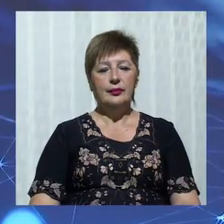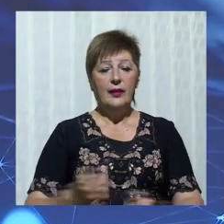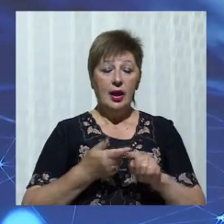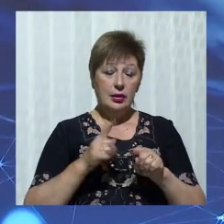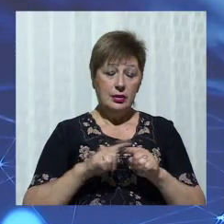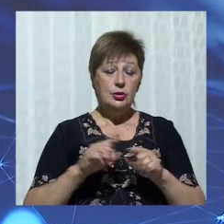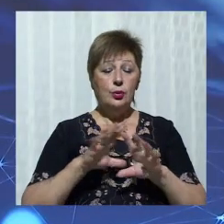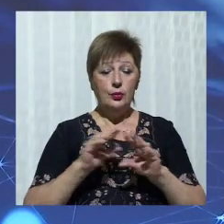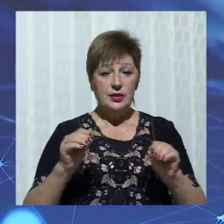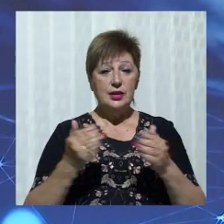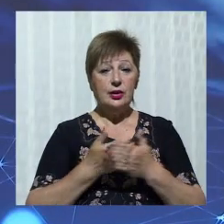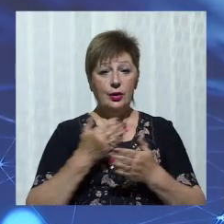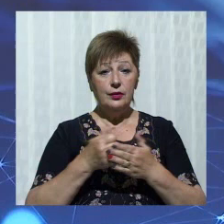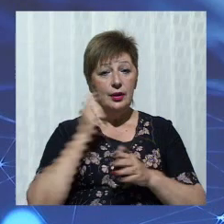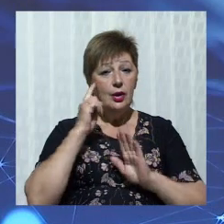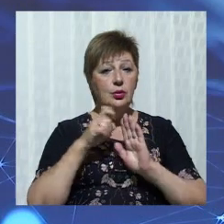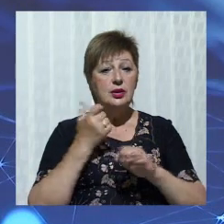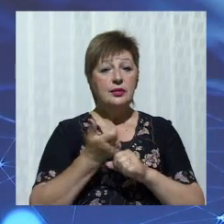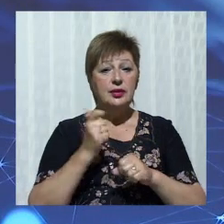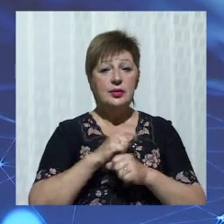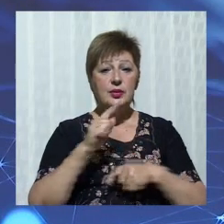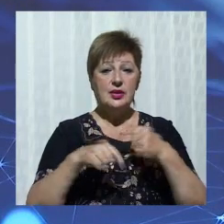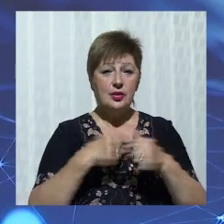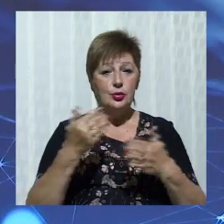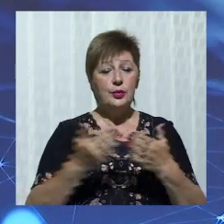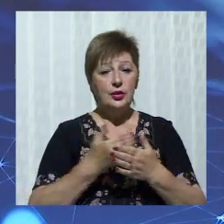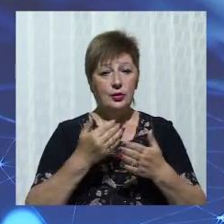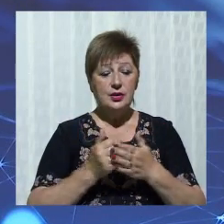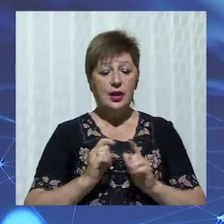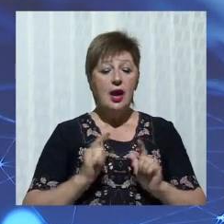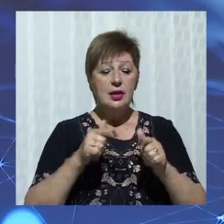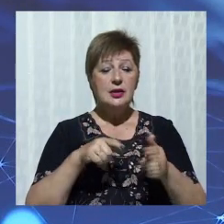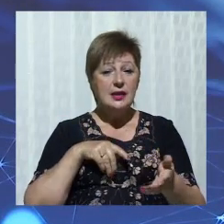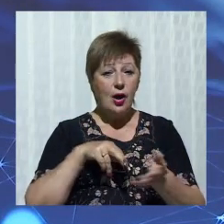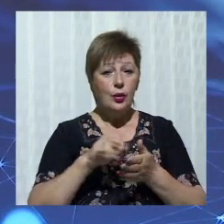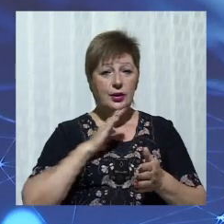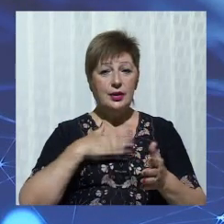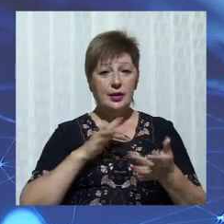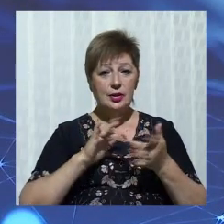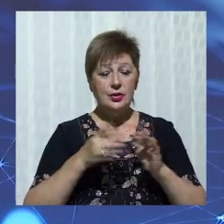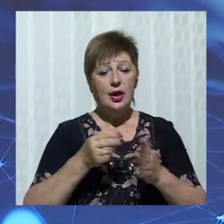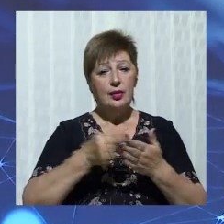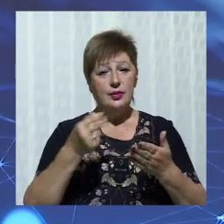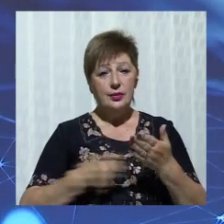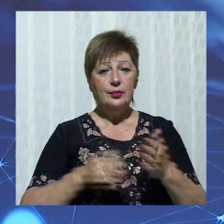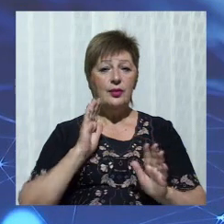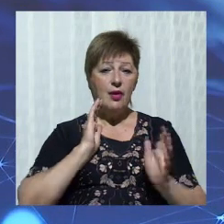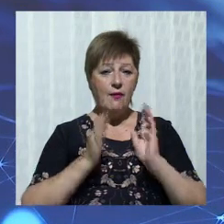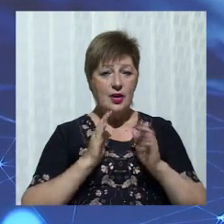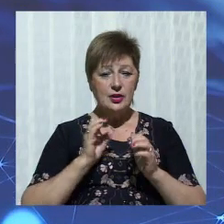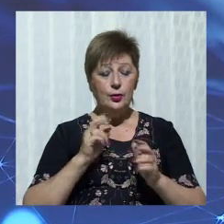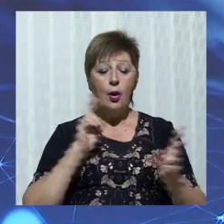Наразі це всі новини. Дізнавайтесь більше із наступних випусків. Заходьте на наш сайт та підписуйтесь на сторінку у Фейсбук.